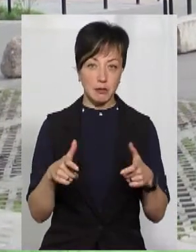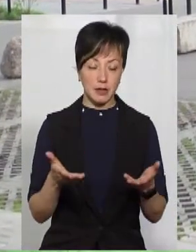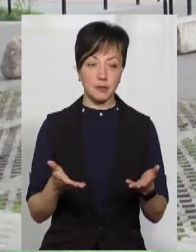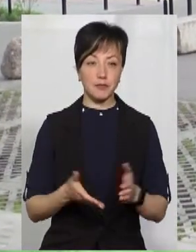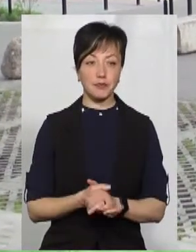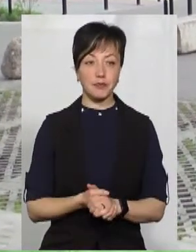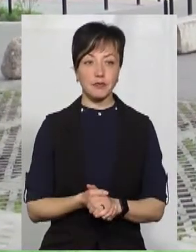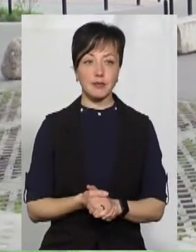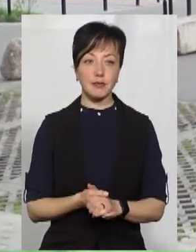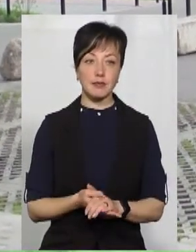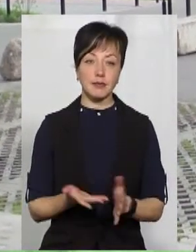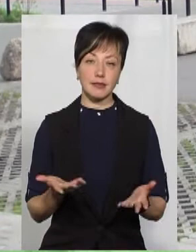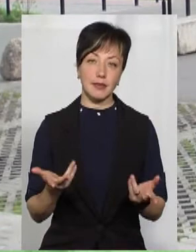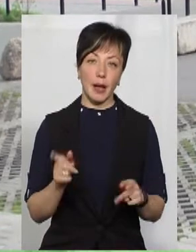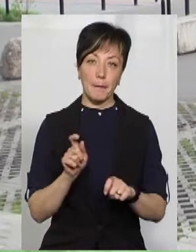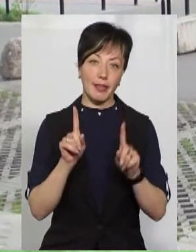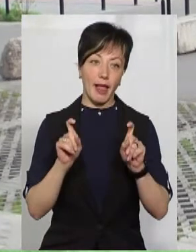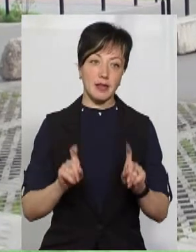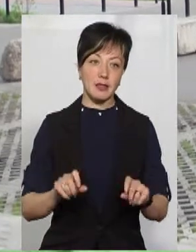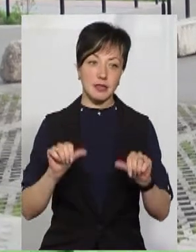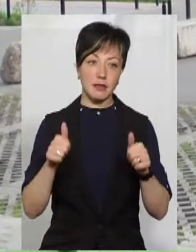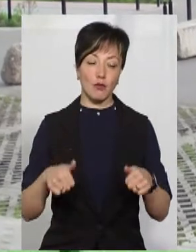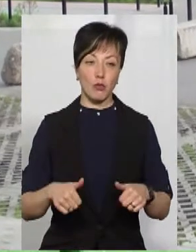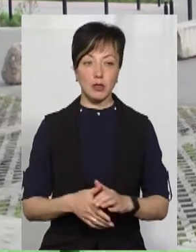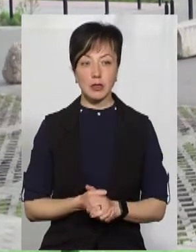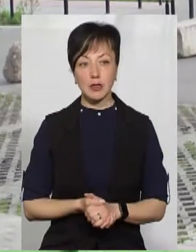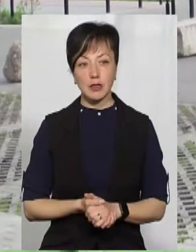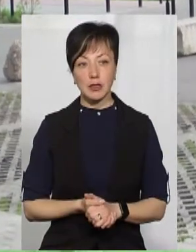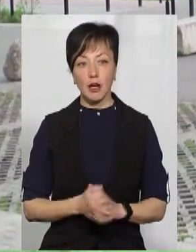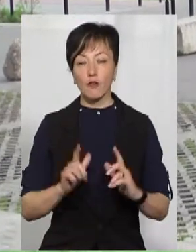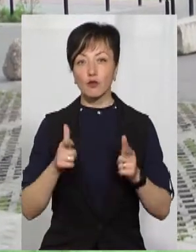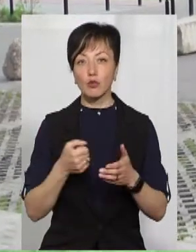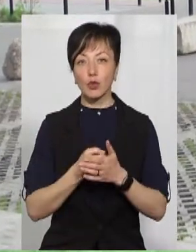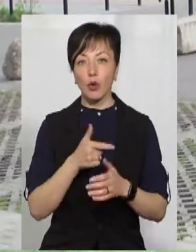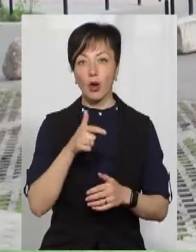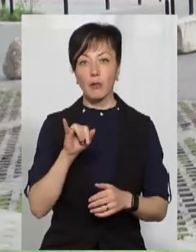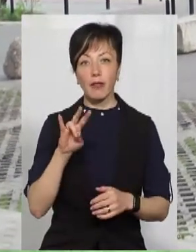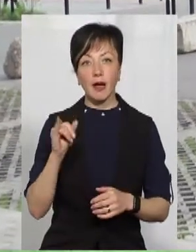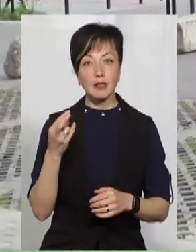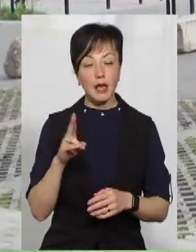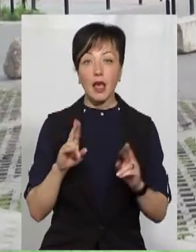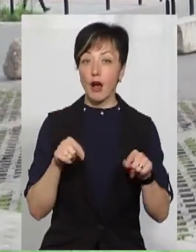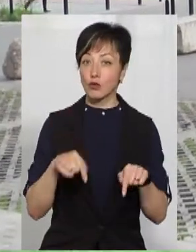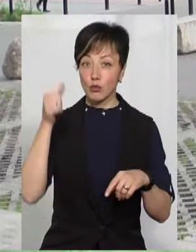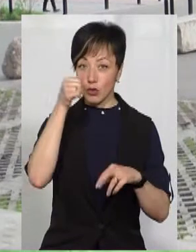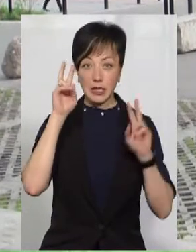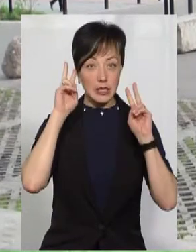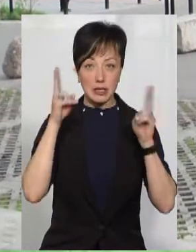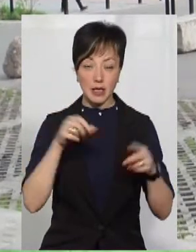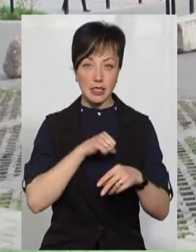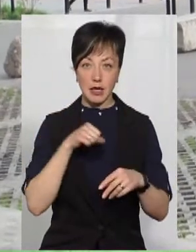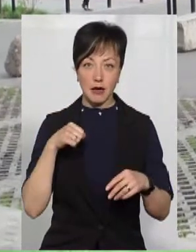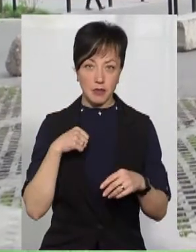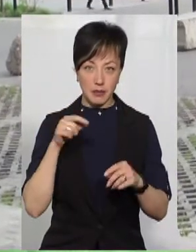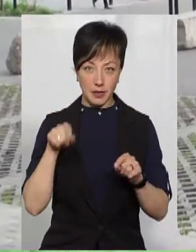не іспити, а, мабуть, певно, тести у форматі тестування, вступ до гімназії. Як буде цього року, не знають, напевно, і в самій